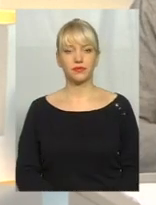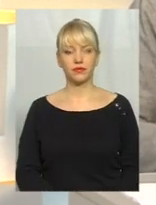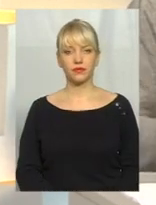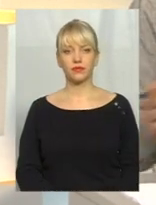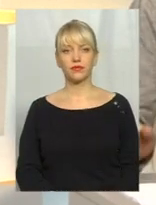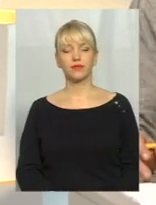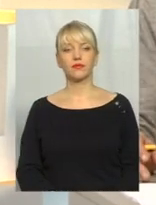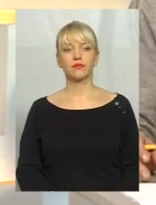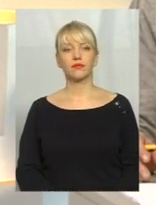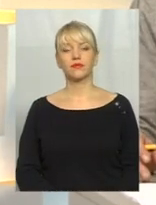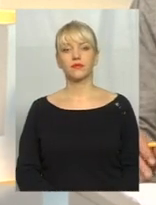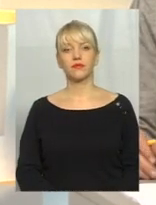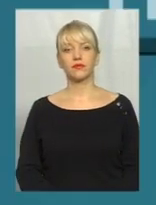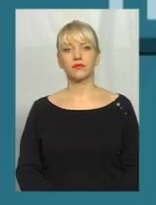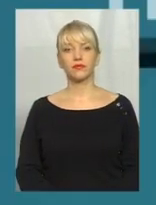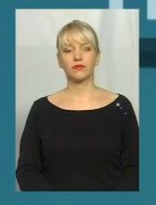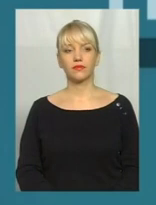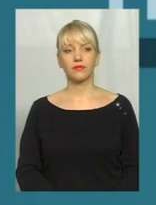із Кам'янця-Подільського.